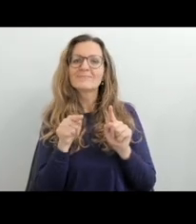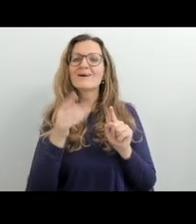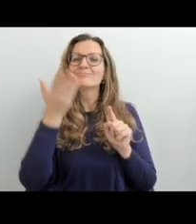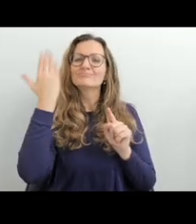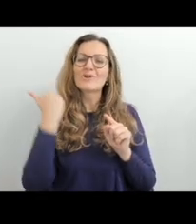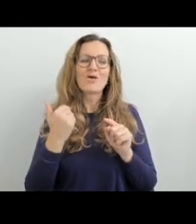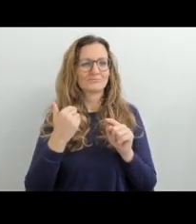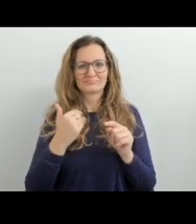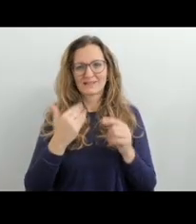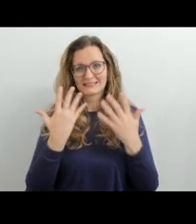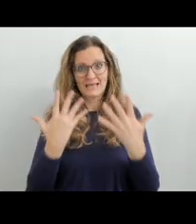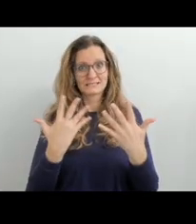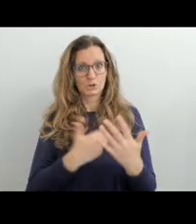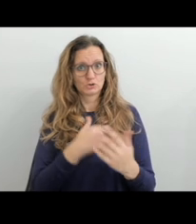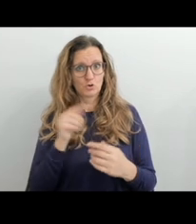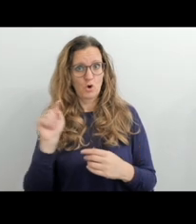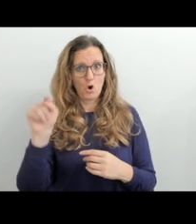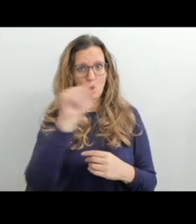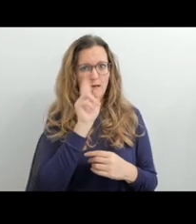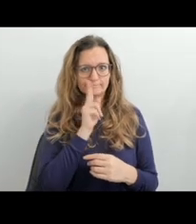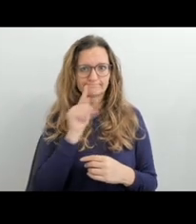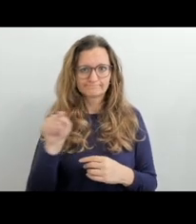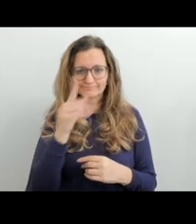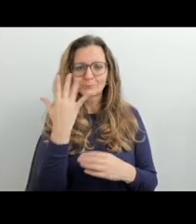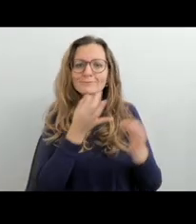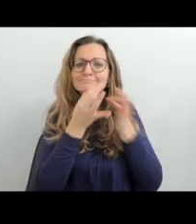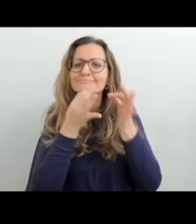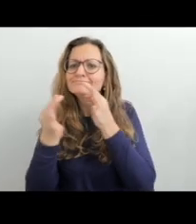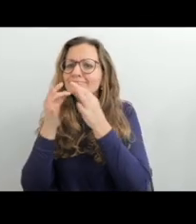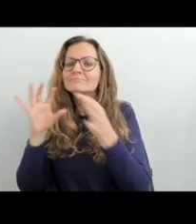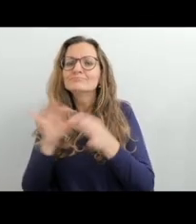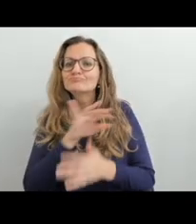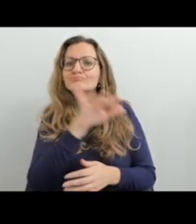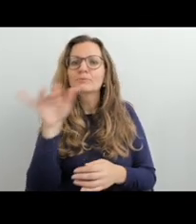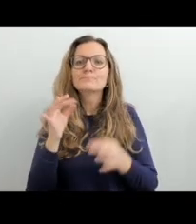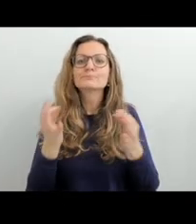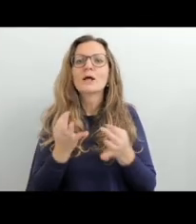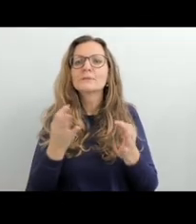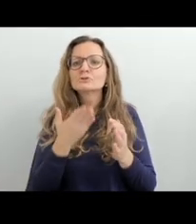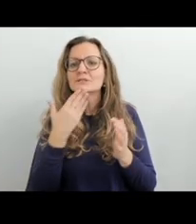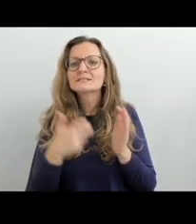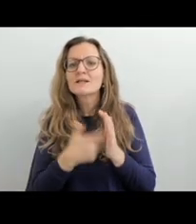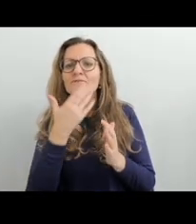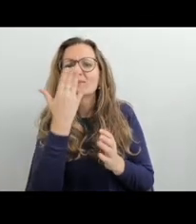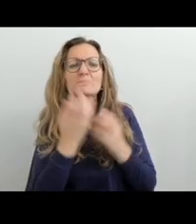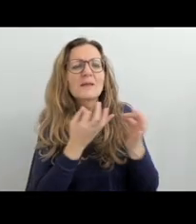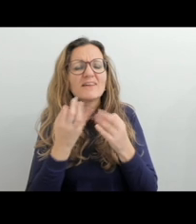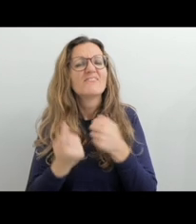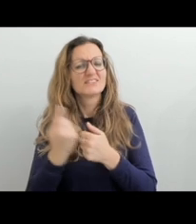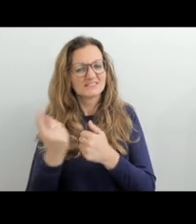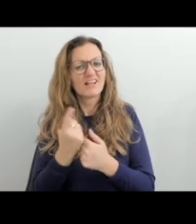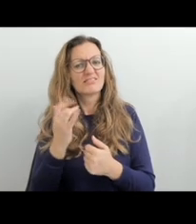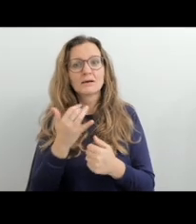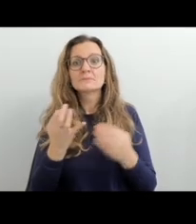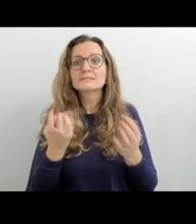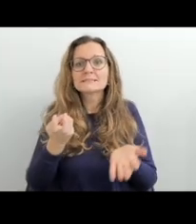Kapitola, která se týká reflexe výuky českého znakového jazyka na školách pro neslyšících, vznikla na základě výzkumu, který byl proveden na